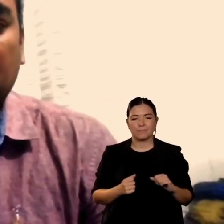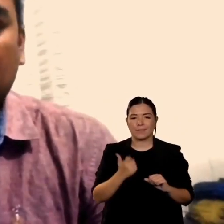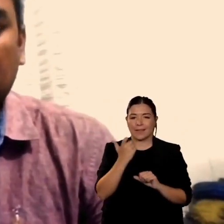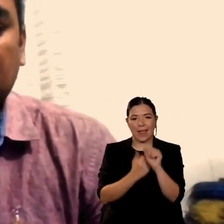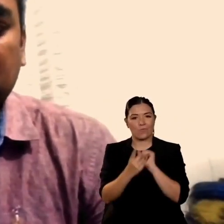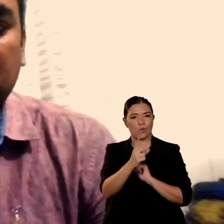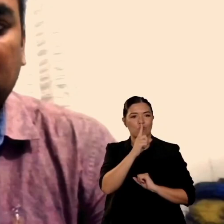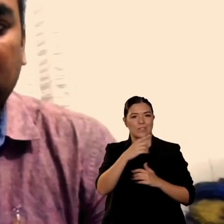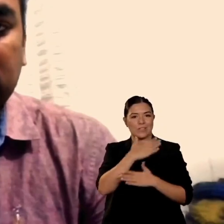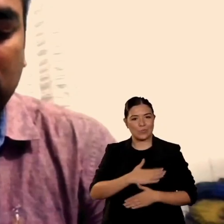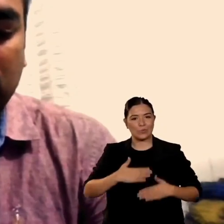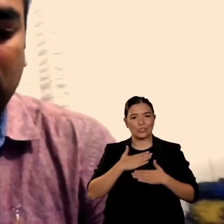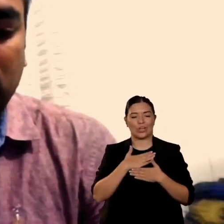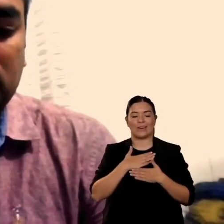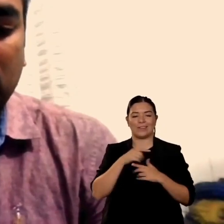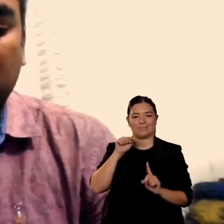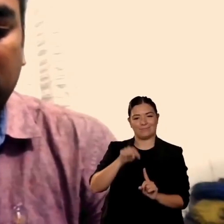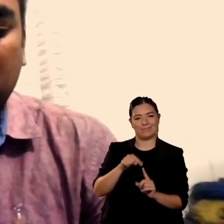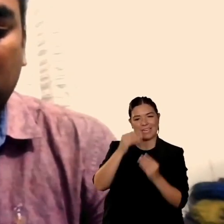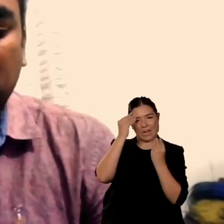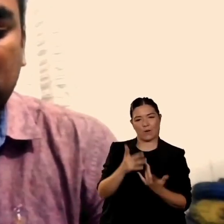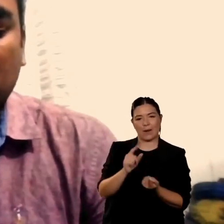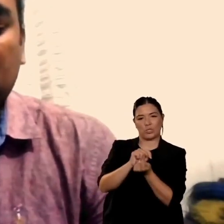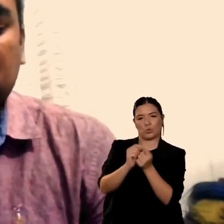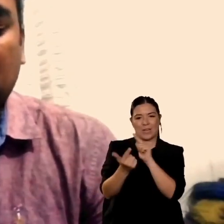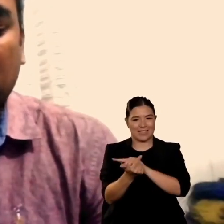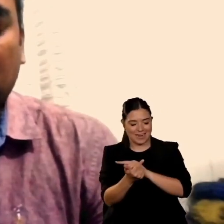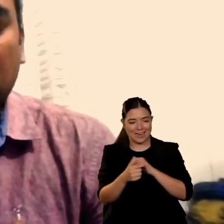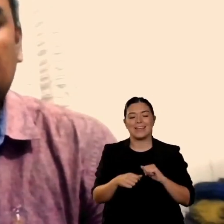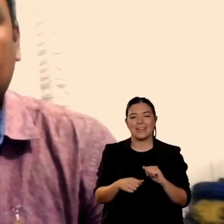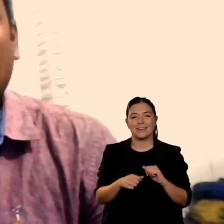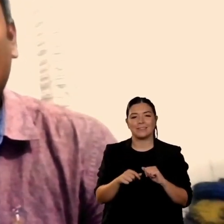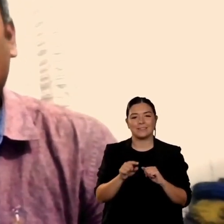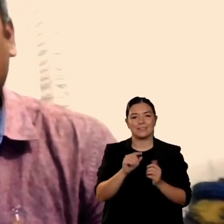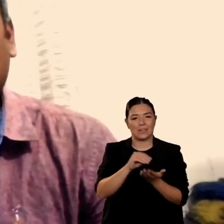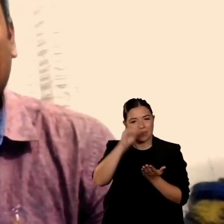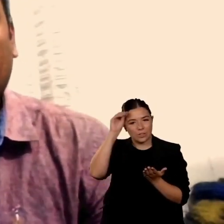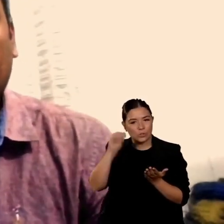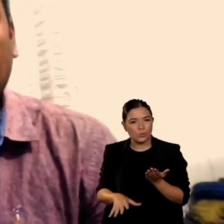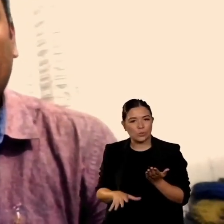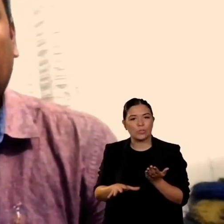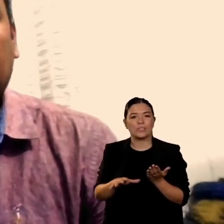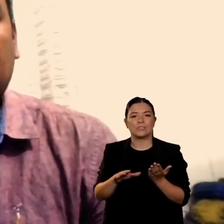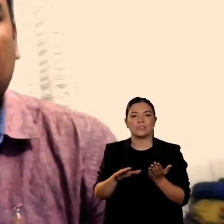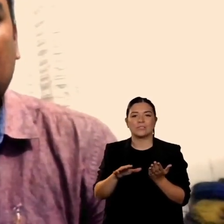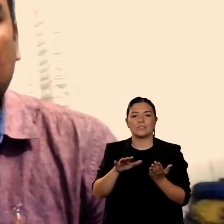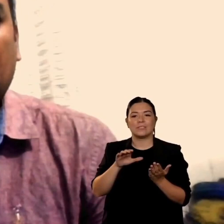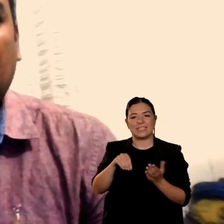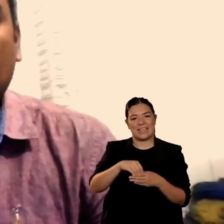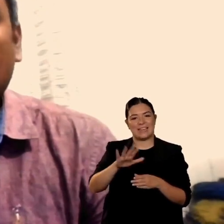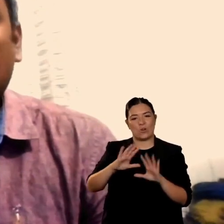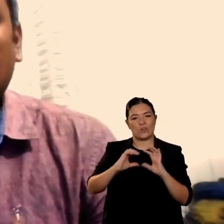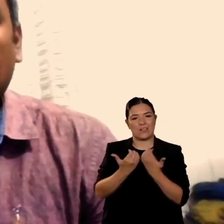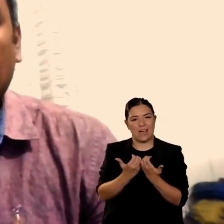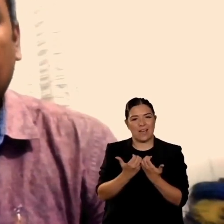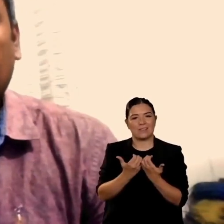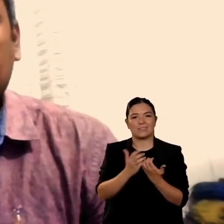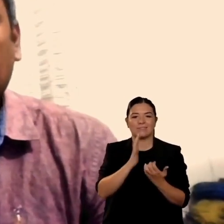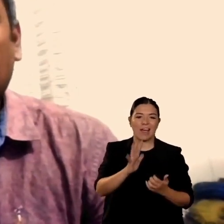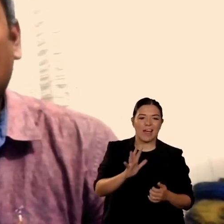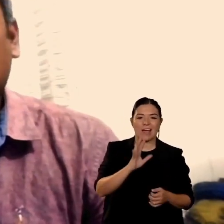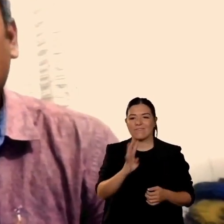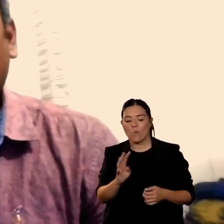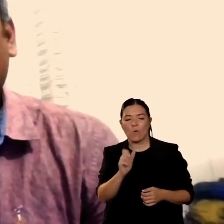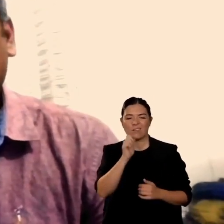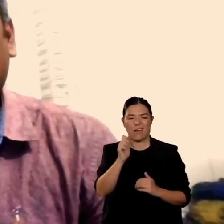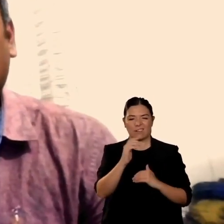si sentivano comodi usando uno strumento in inglese quelli più piccini delle prime classi allora se alcuni vedono